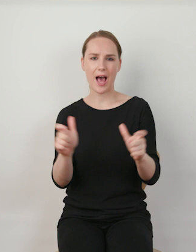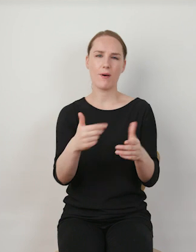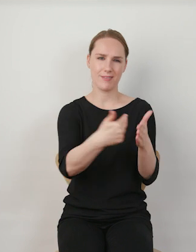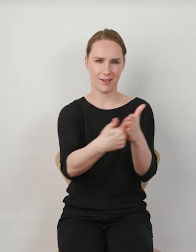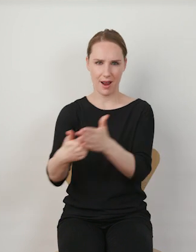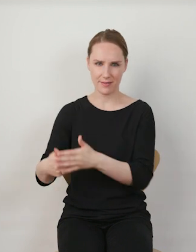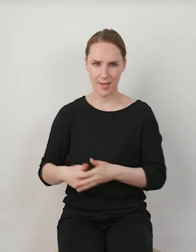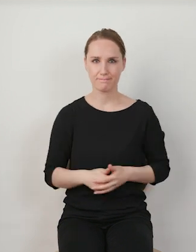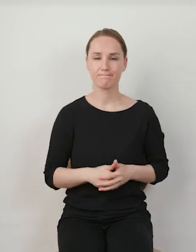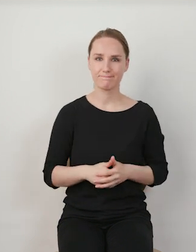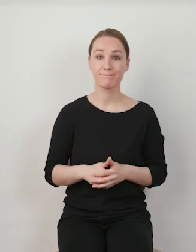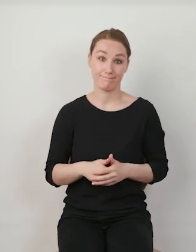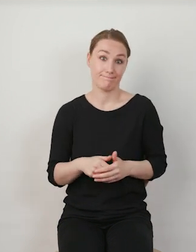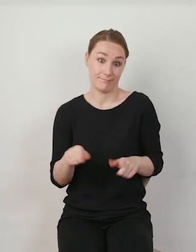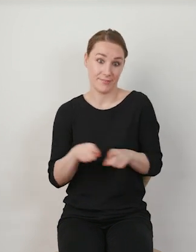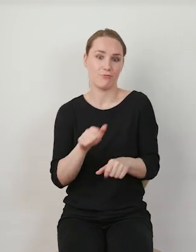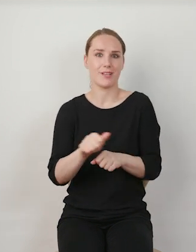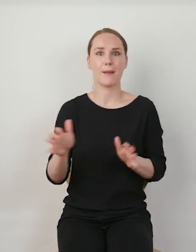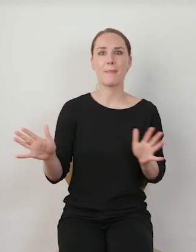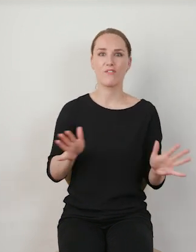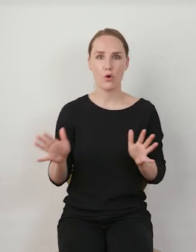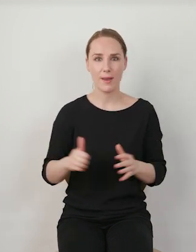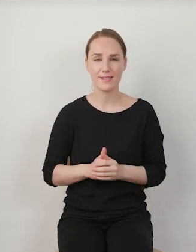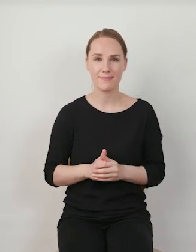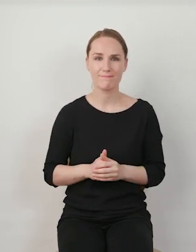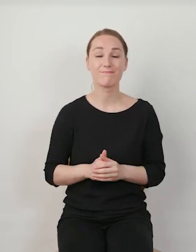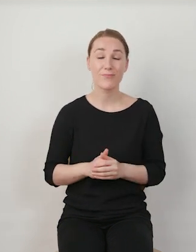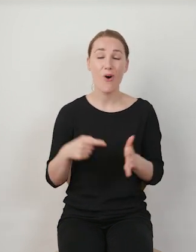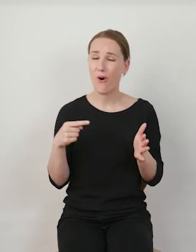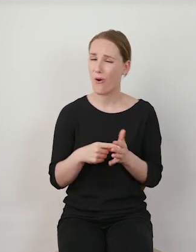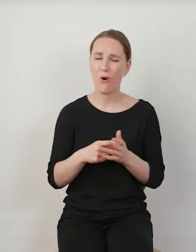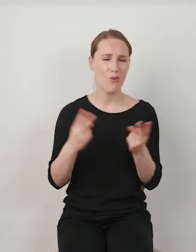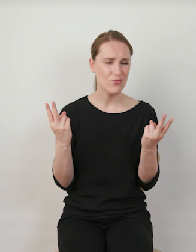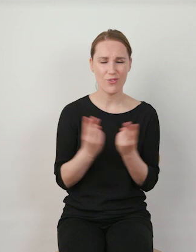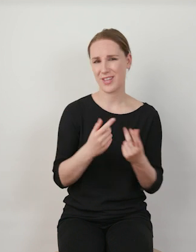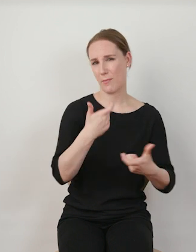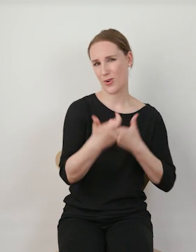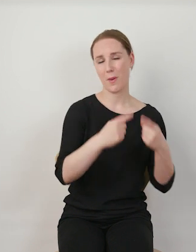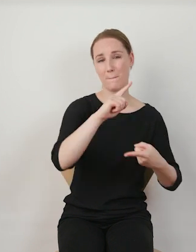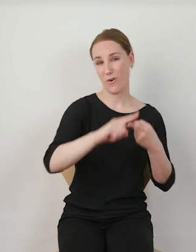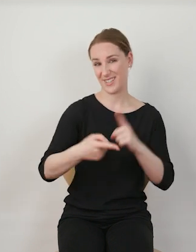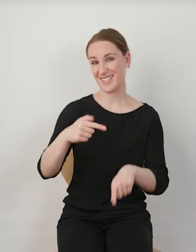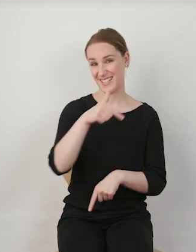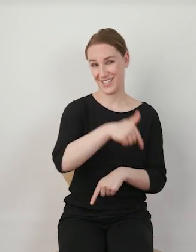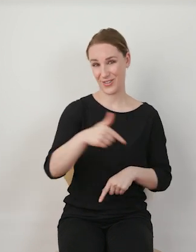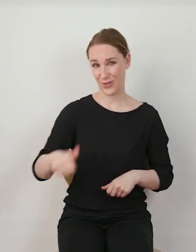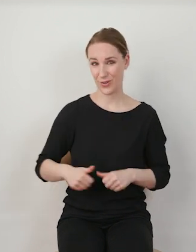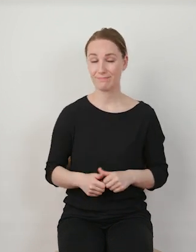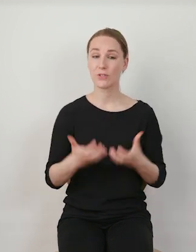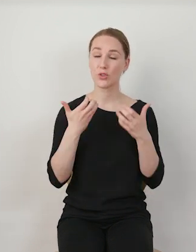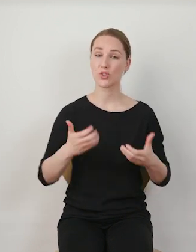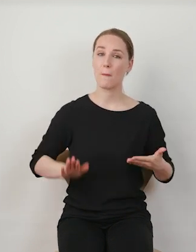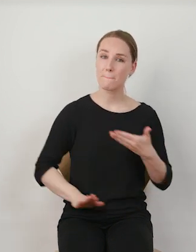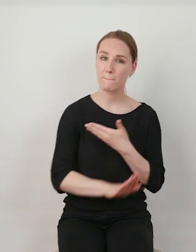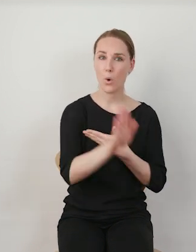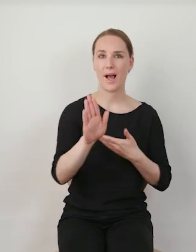nagrania. To jest pewnego rodzaju performance. Dokładnie to samo robią politycy na TikToku, po to, żeby pokazać